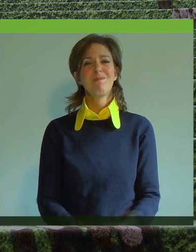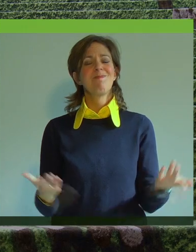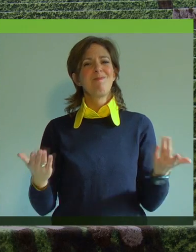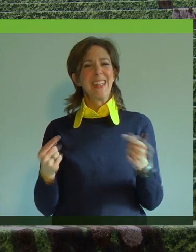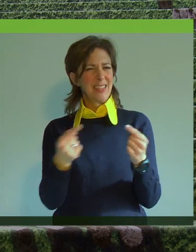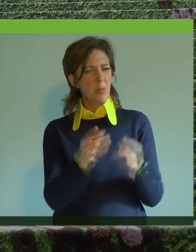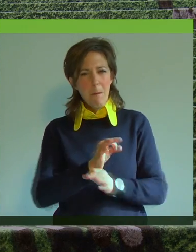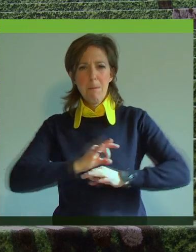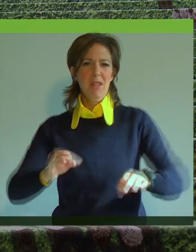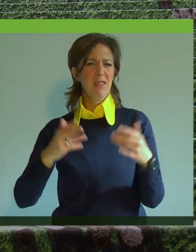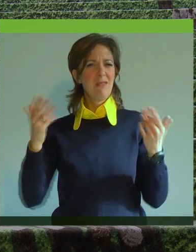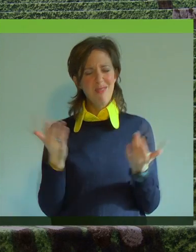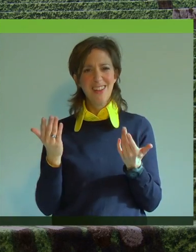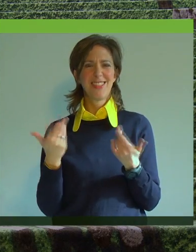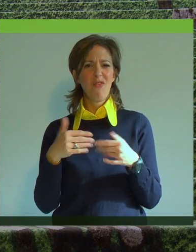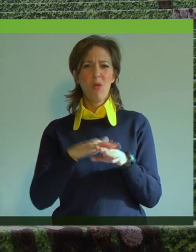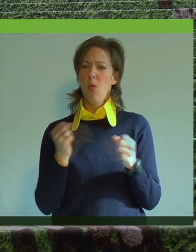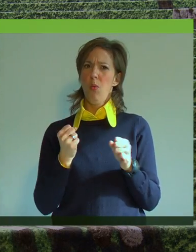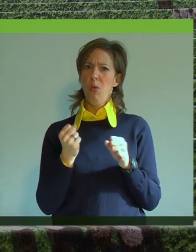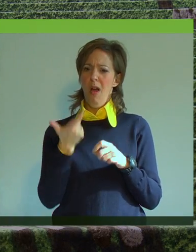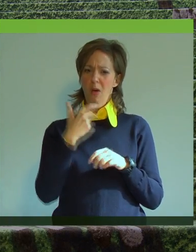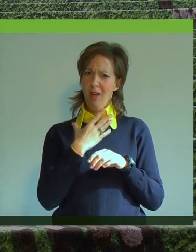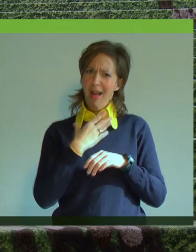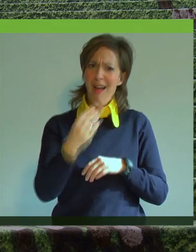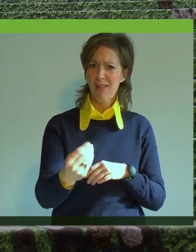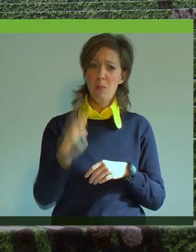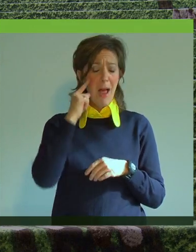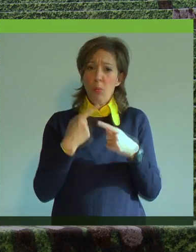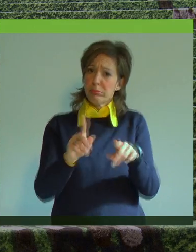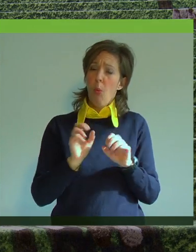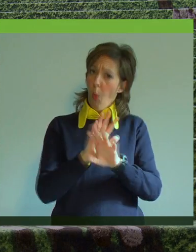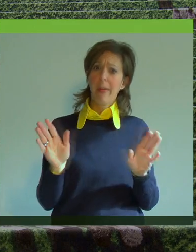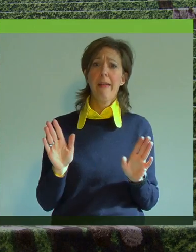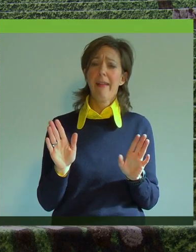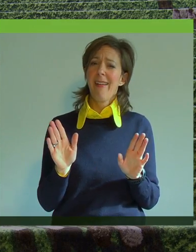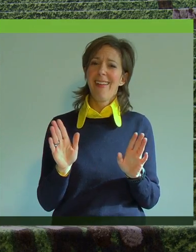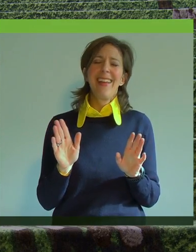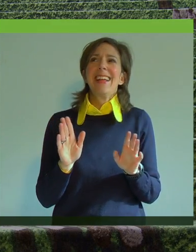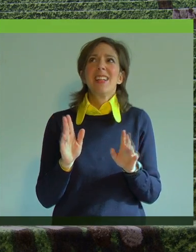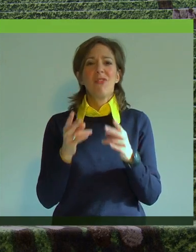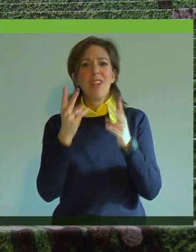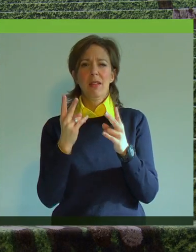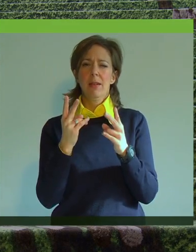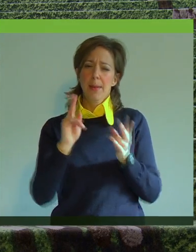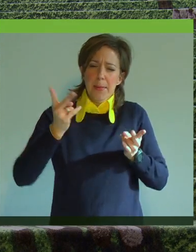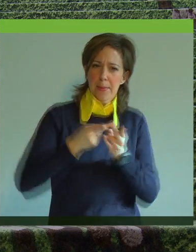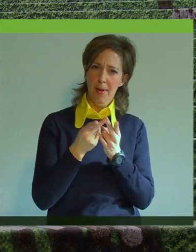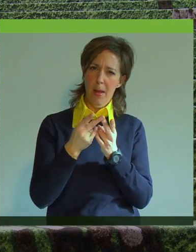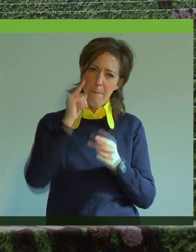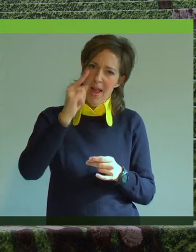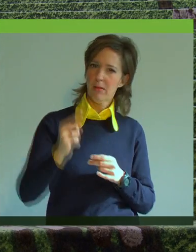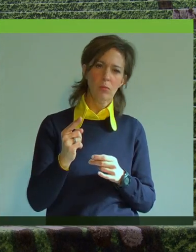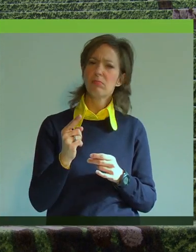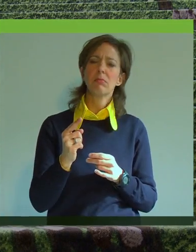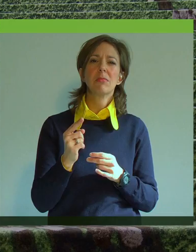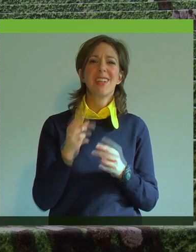Die besten Diskussionen sind, wo man auch das Gefühl hat, man wird angehört, egal welche Meinung man hat. Und es geht nicht darum, unbedingt eine